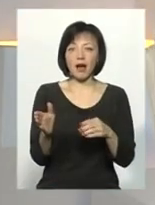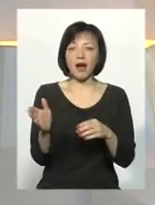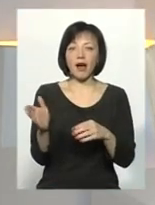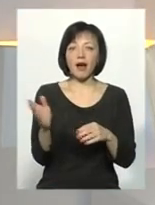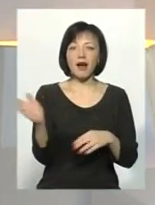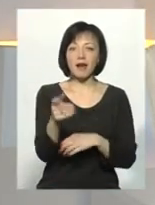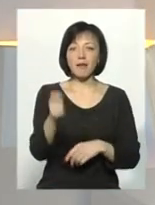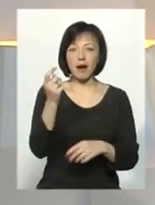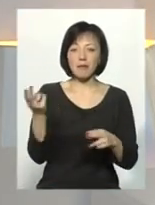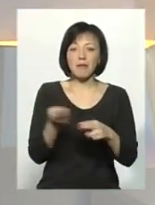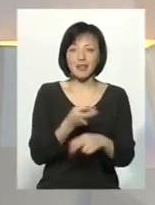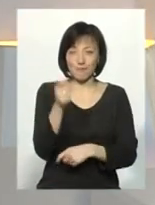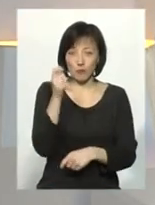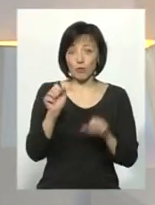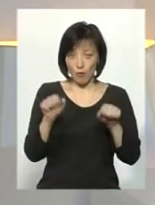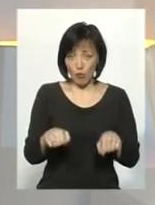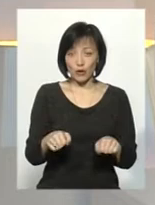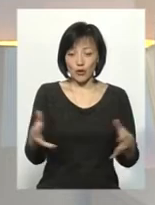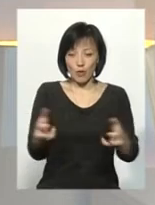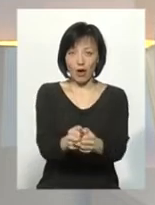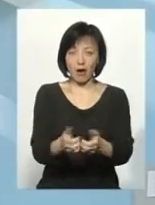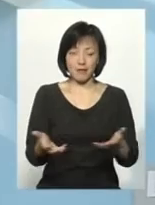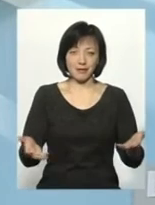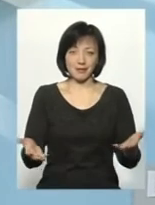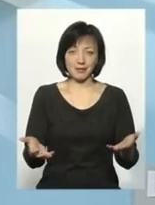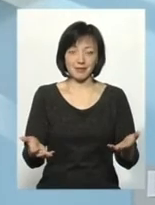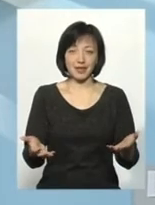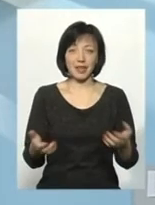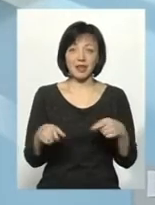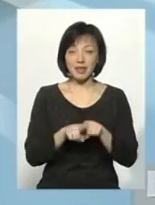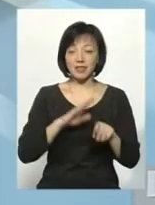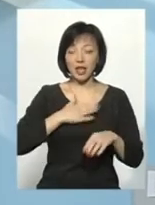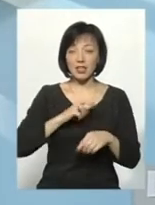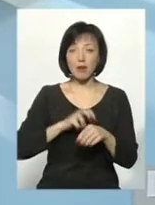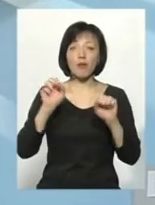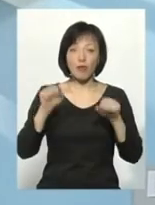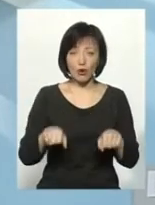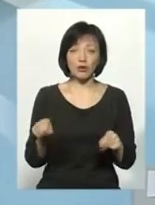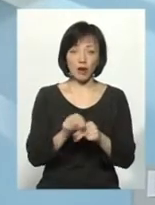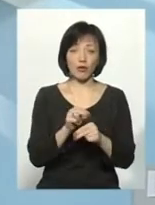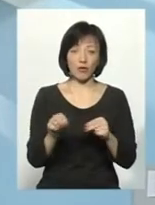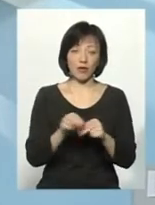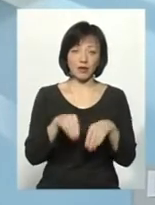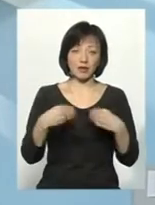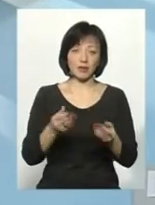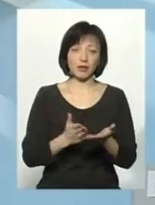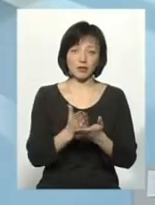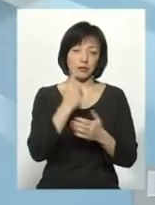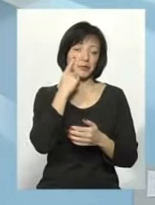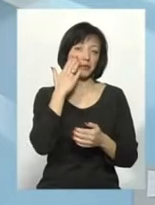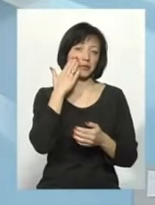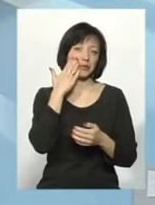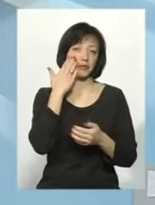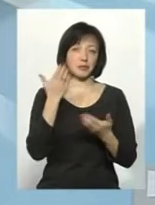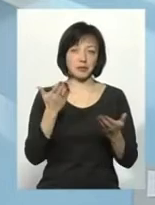вудки. Він може ловити рибу руками? Так і наші лікарі, вони можуть на око,